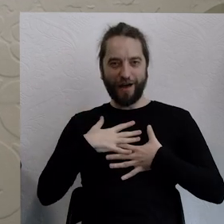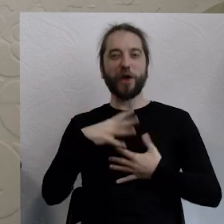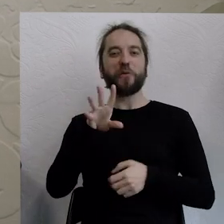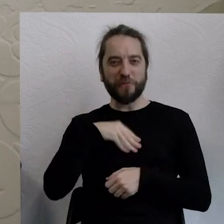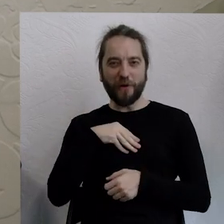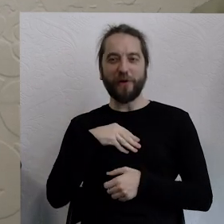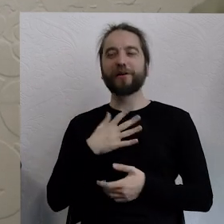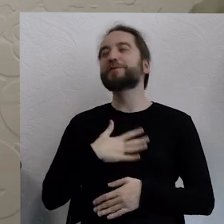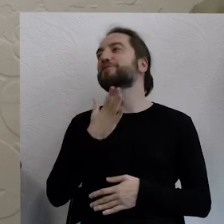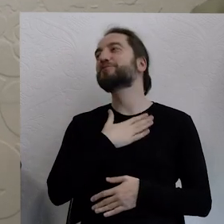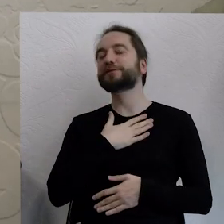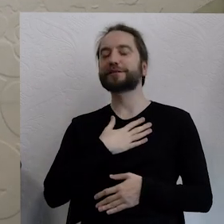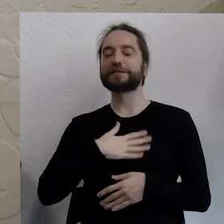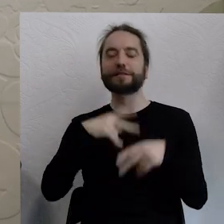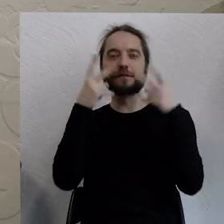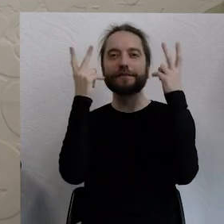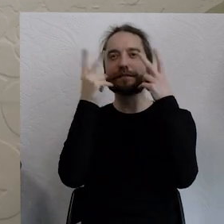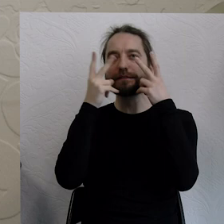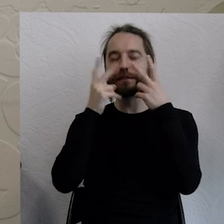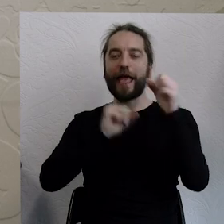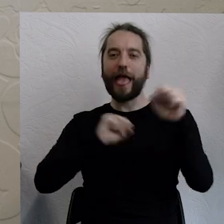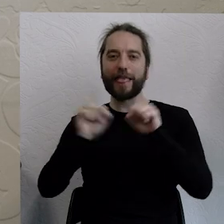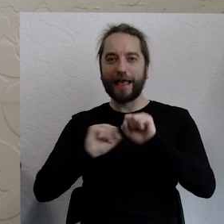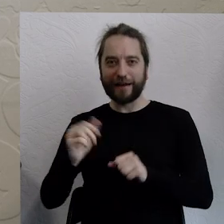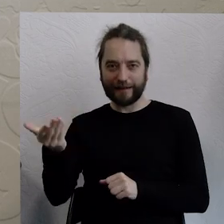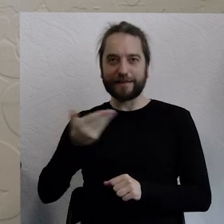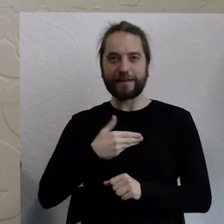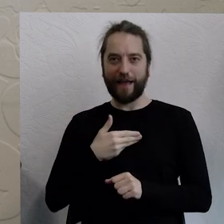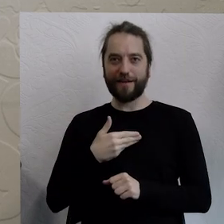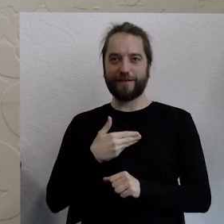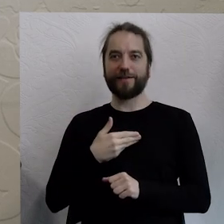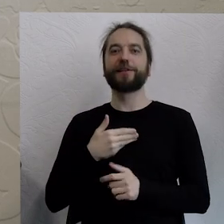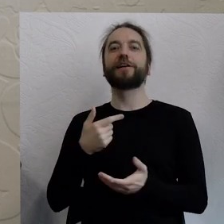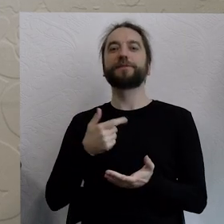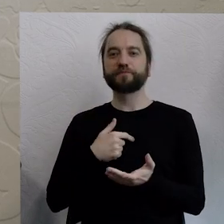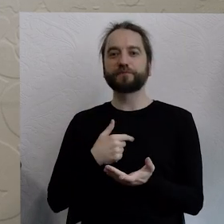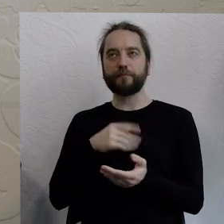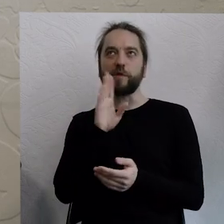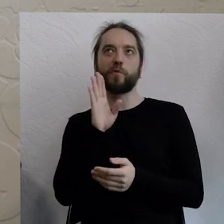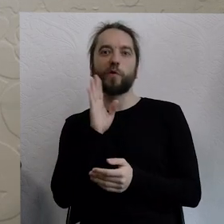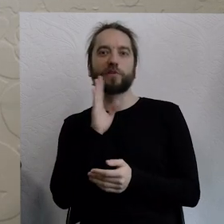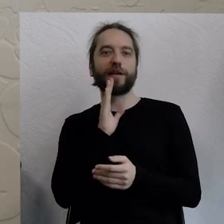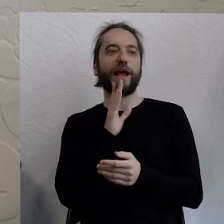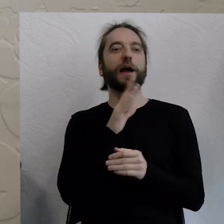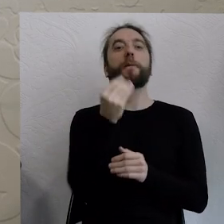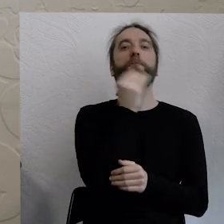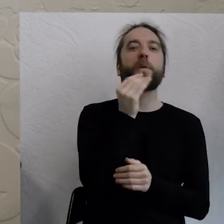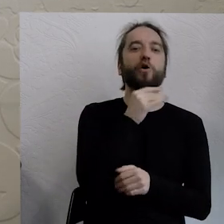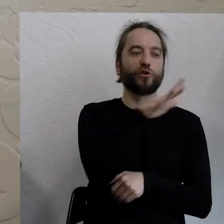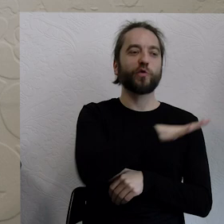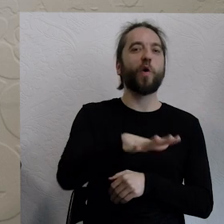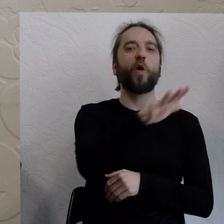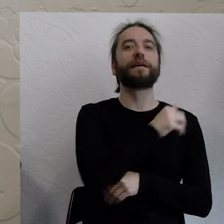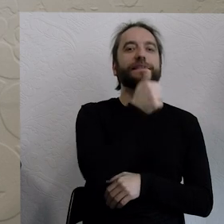Sprawa mi to przyjemność, dodaje mi to energii, bo powietrze jest tak czyste, jak na wybrzeżu islandzkim. Głęboko czyste,